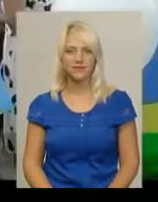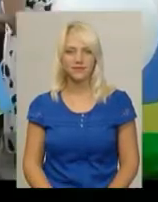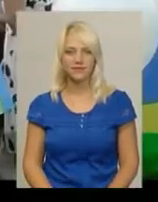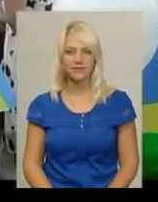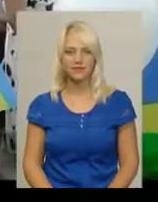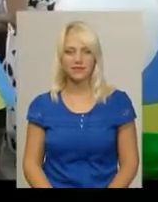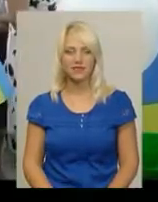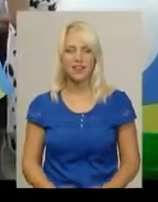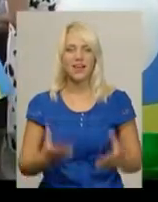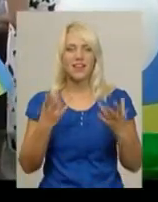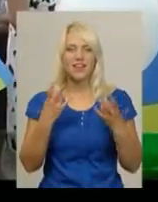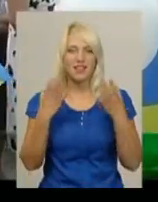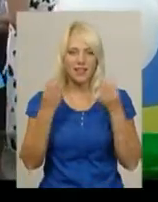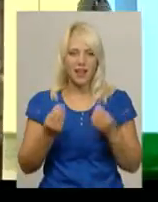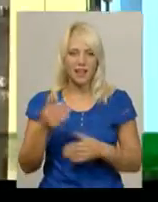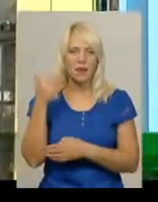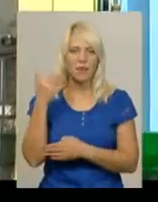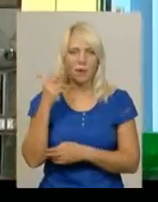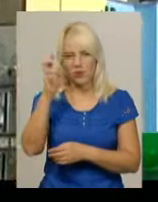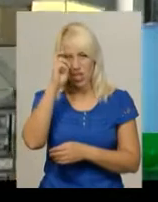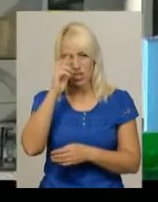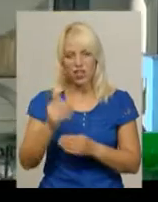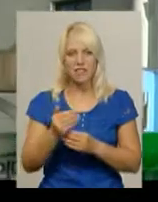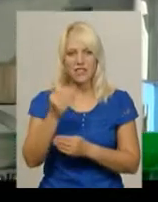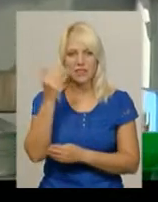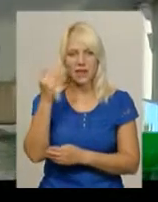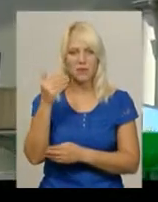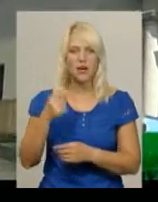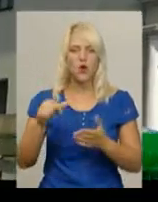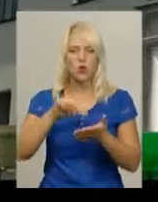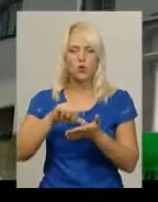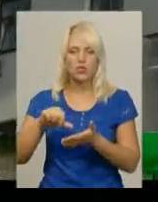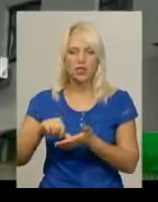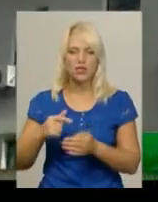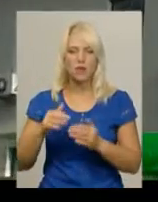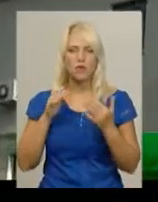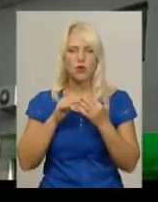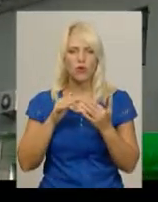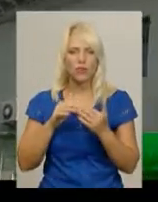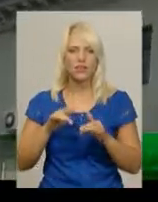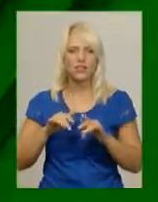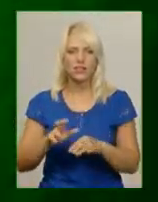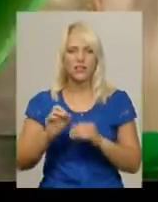На День прапора державний стяг піднімали учасники боїв на Сході України – курсанти-прикордонники.